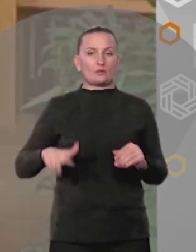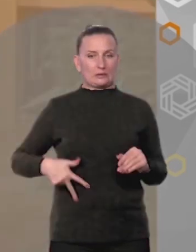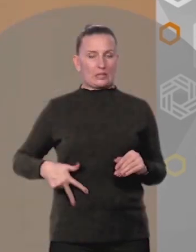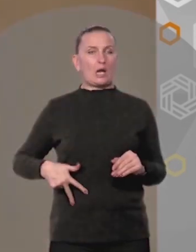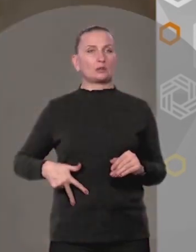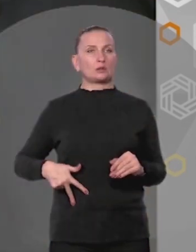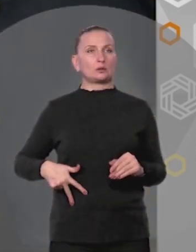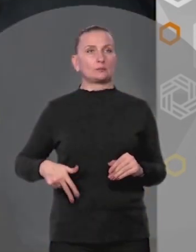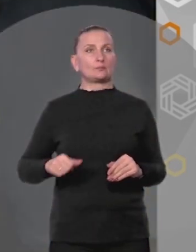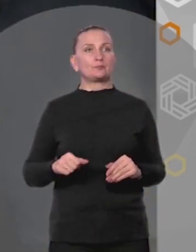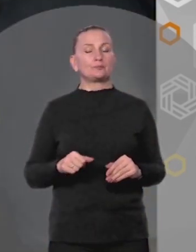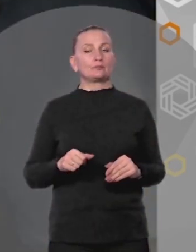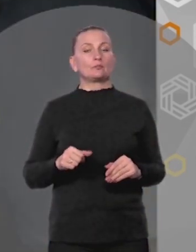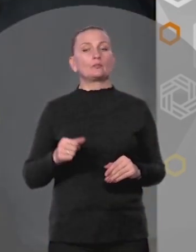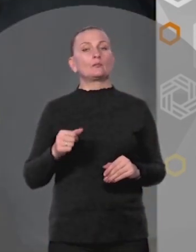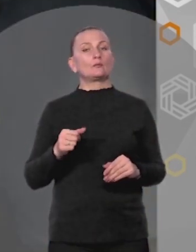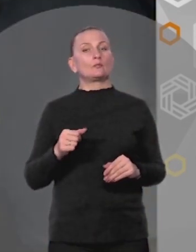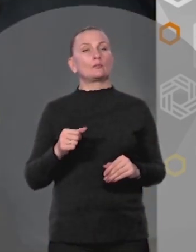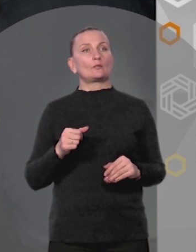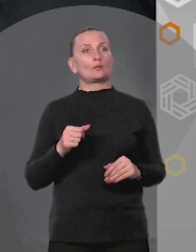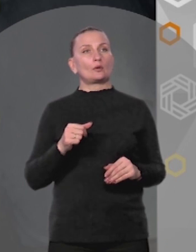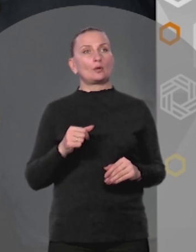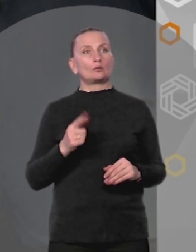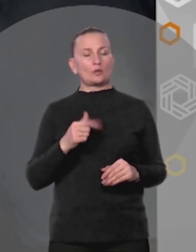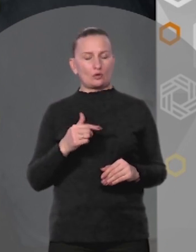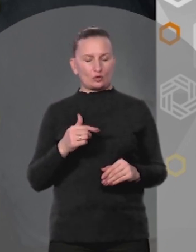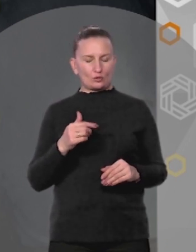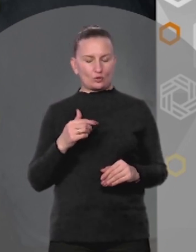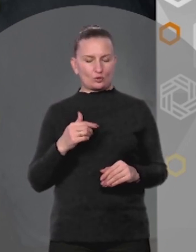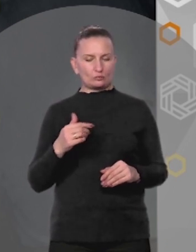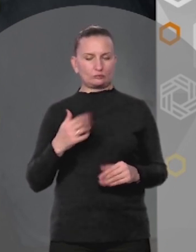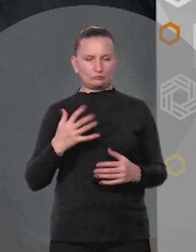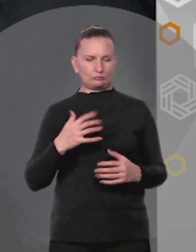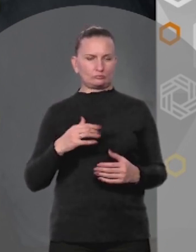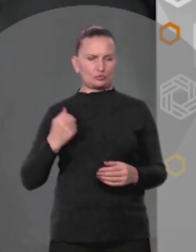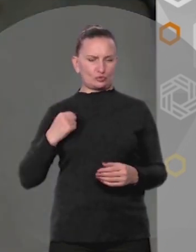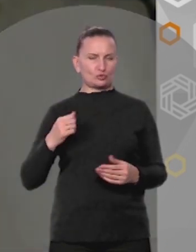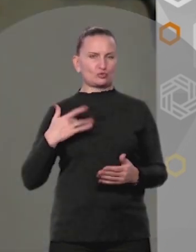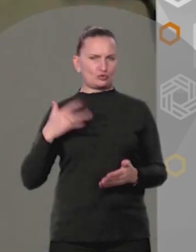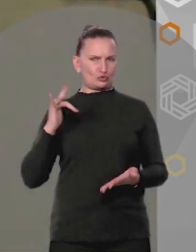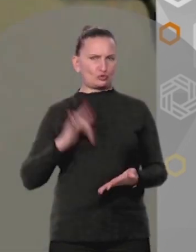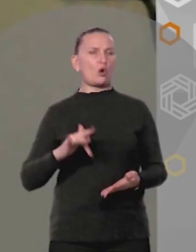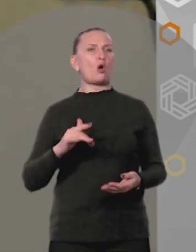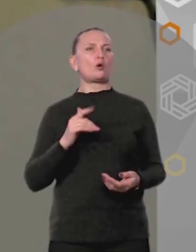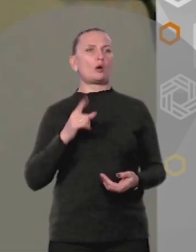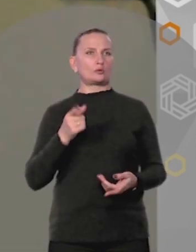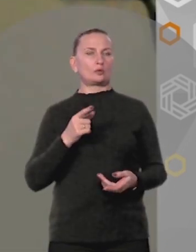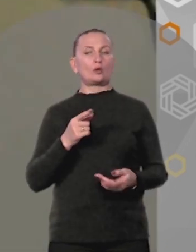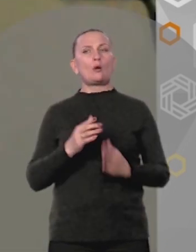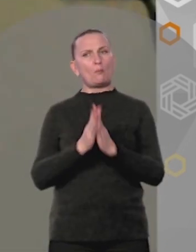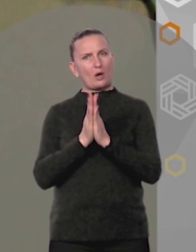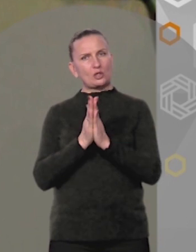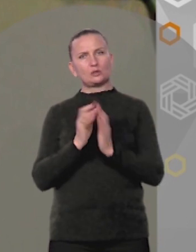директор И так По привычке грозно произнес он Пожалуйста Не